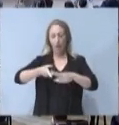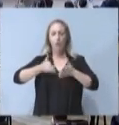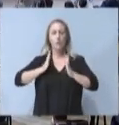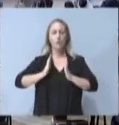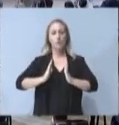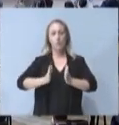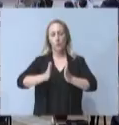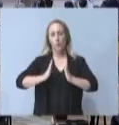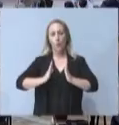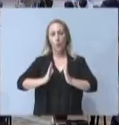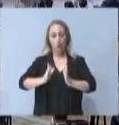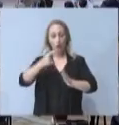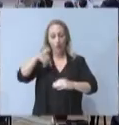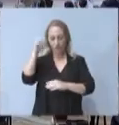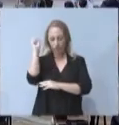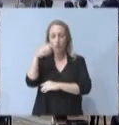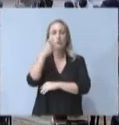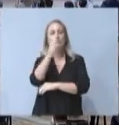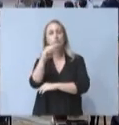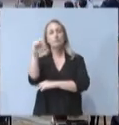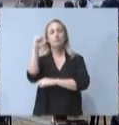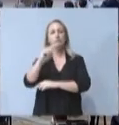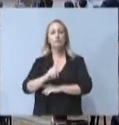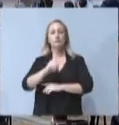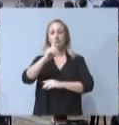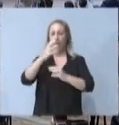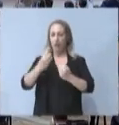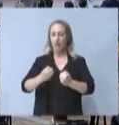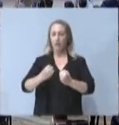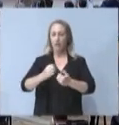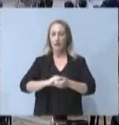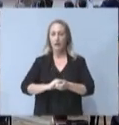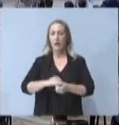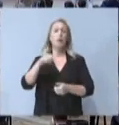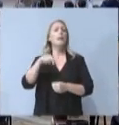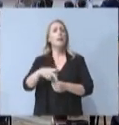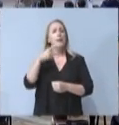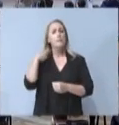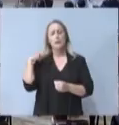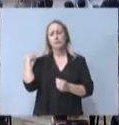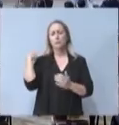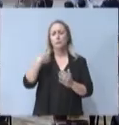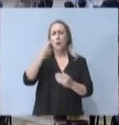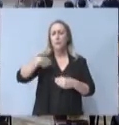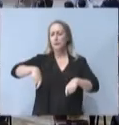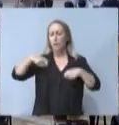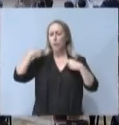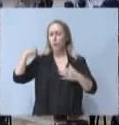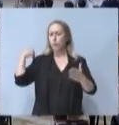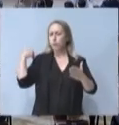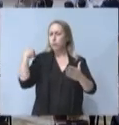και κοιτάζει ψηλά. Να διατρέξω τα πολλά που έγιναν